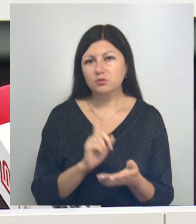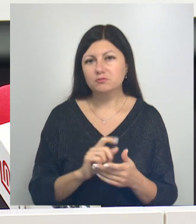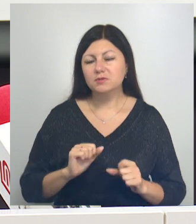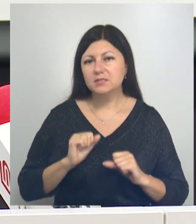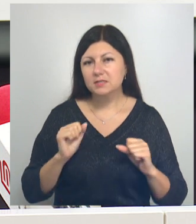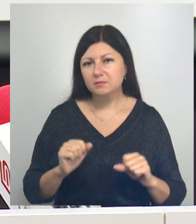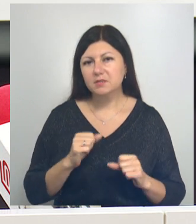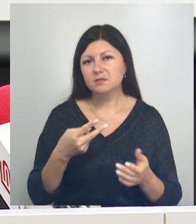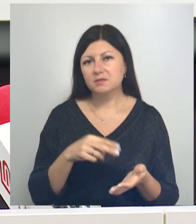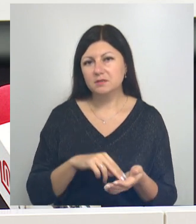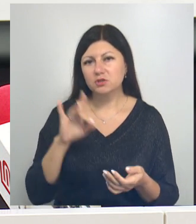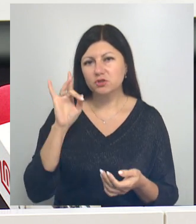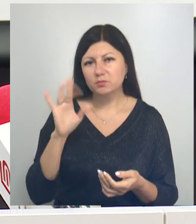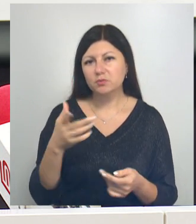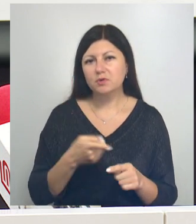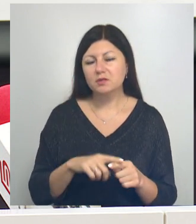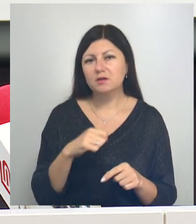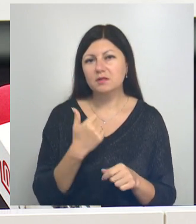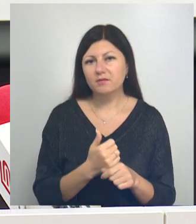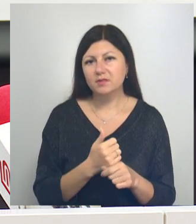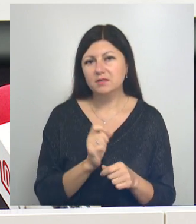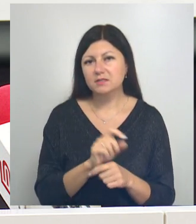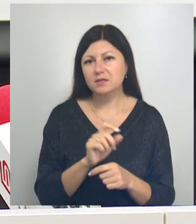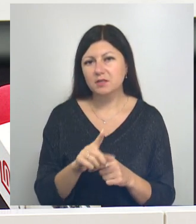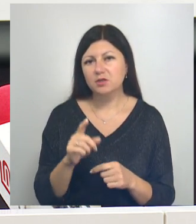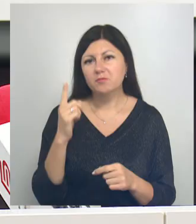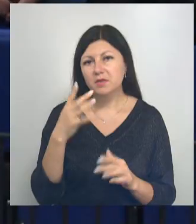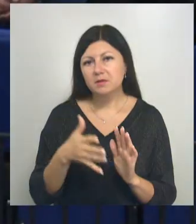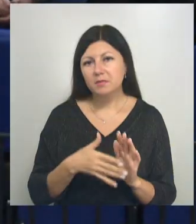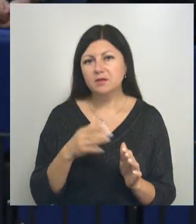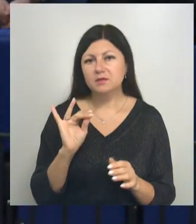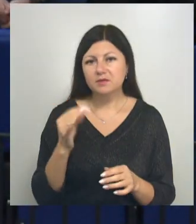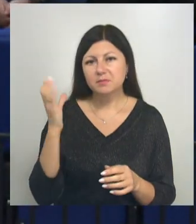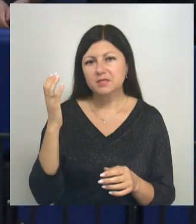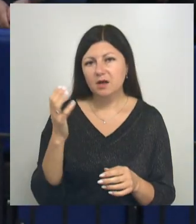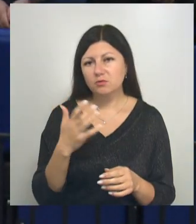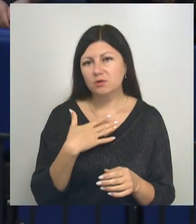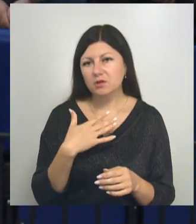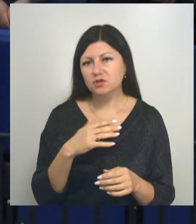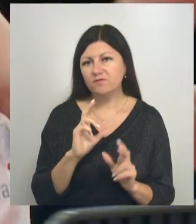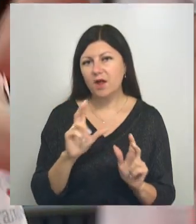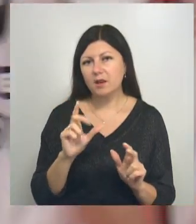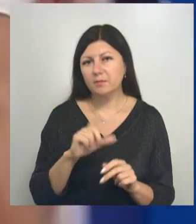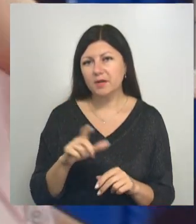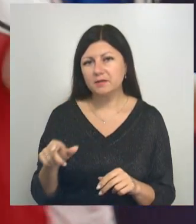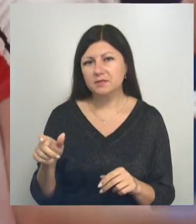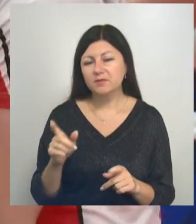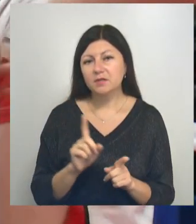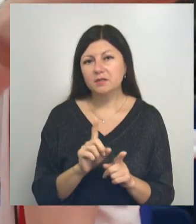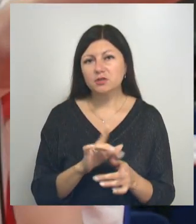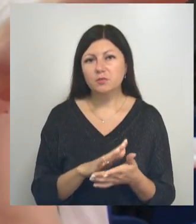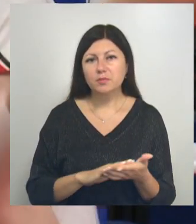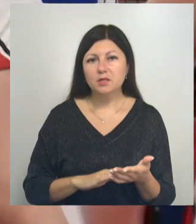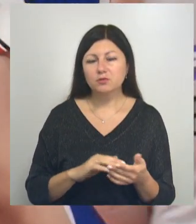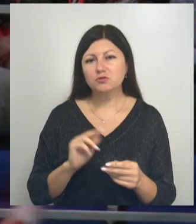стать чемпионом. Это главная задача в понимании и психологии наших волейболистов. Также в этом сезоне Белогория продолжит